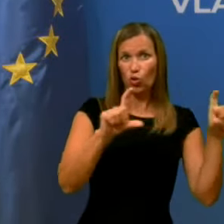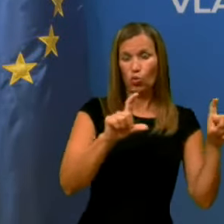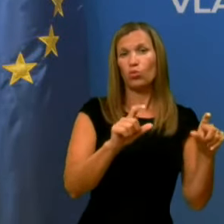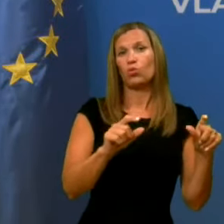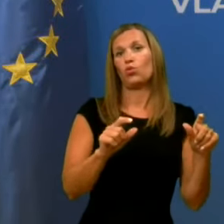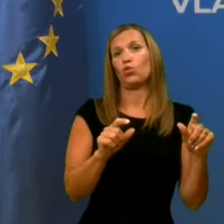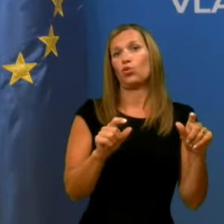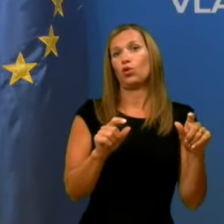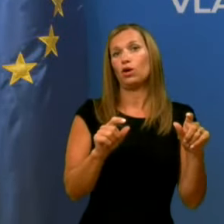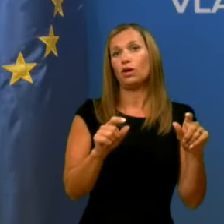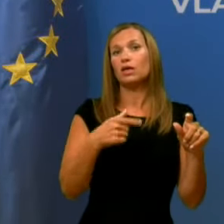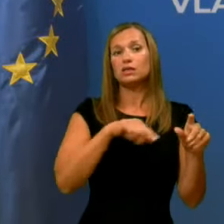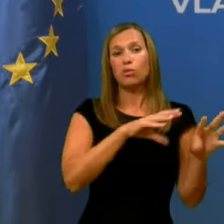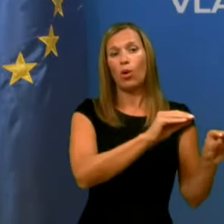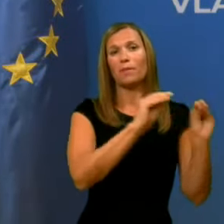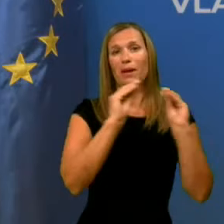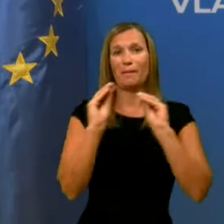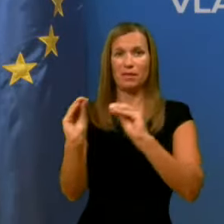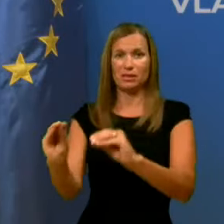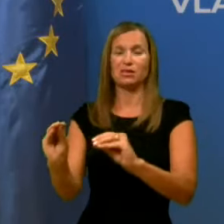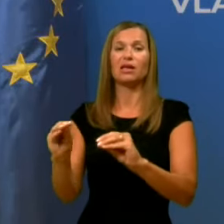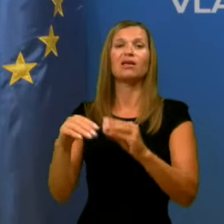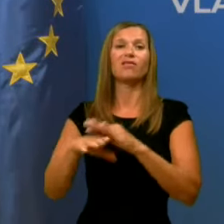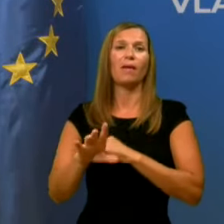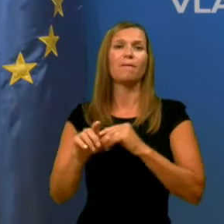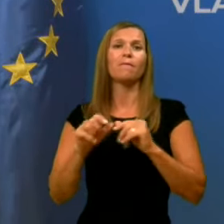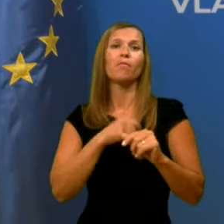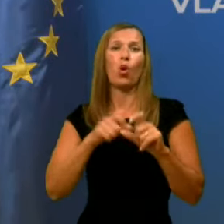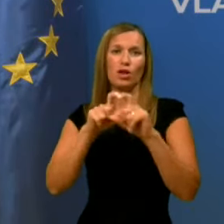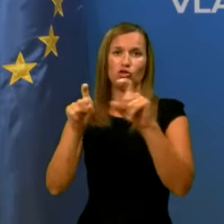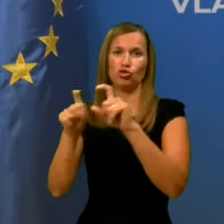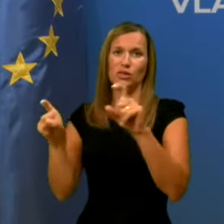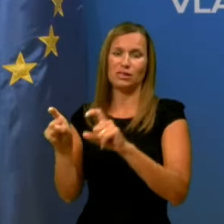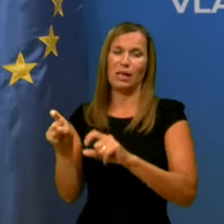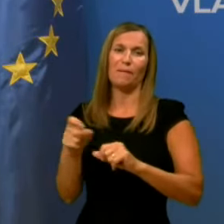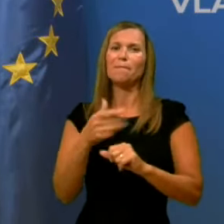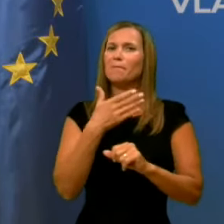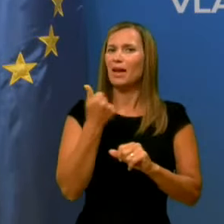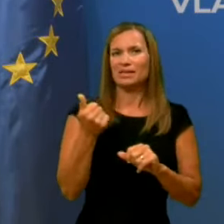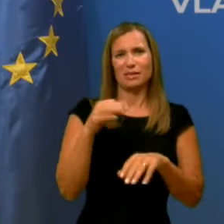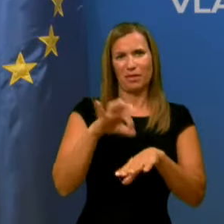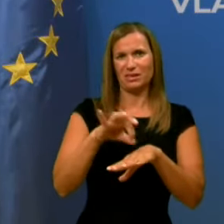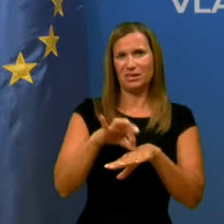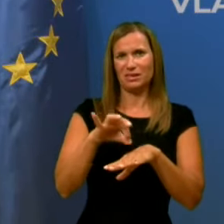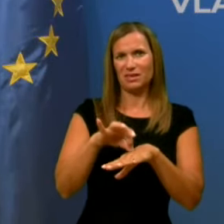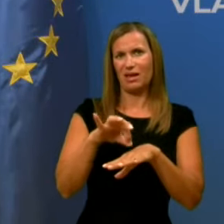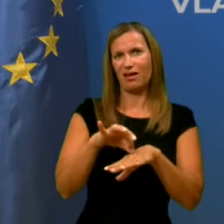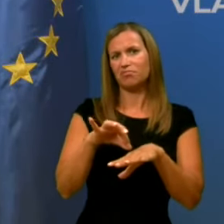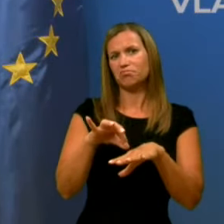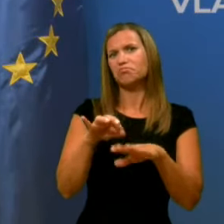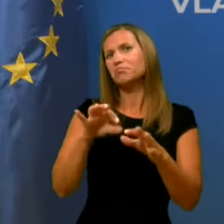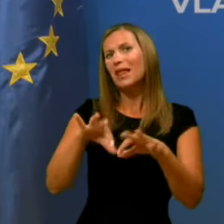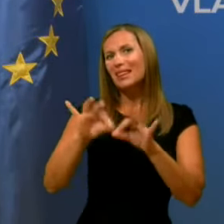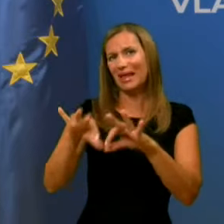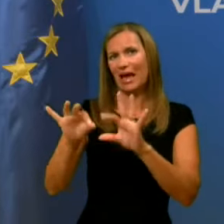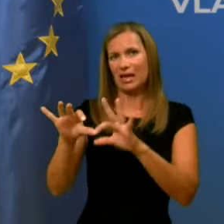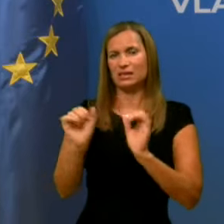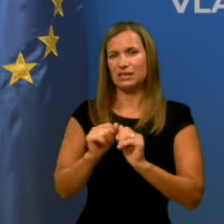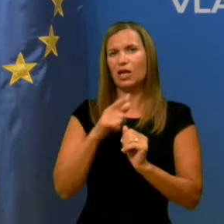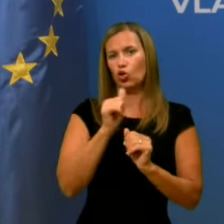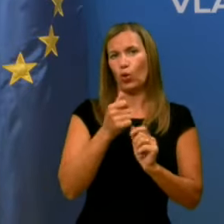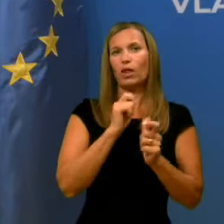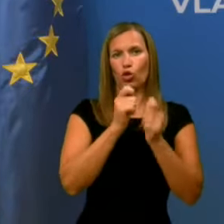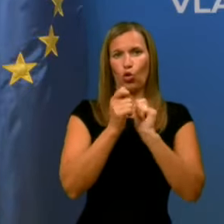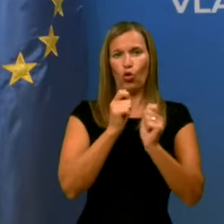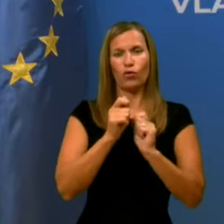con premestili v bovnišnice brez medicinske indikacije. To je dogovor med tem, ko bodo